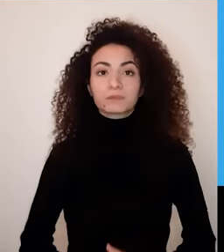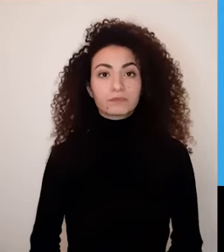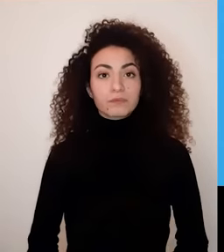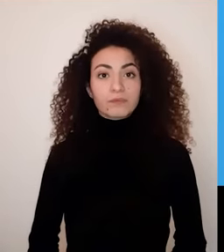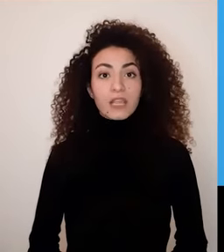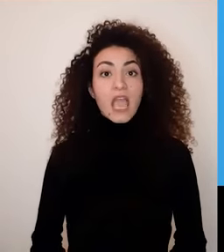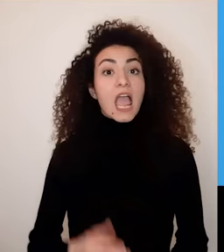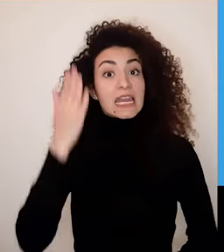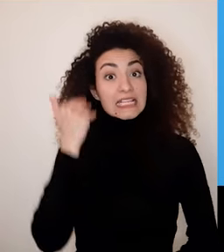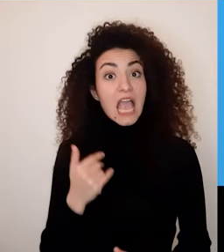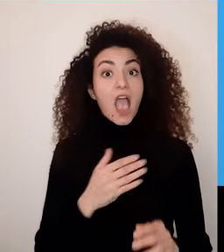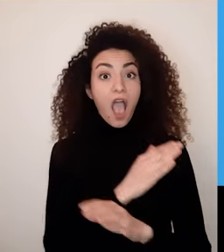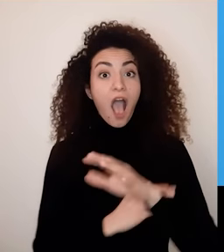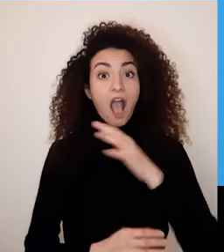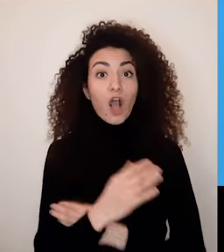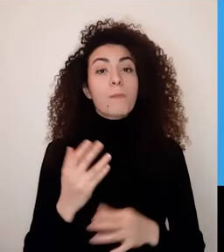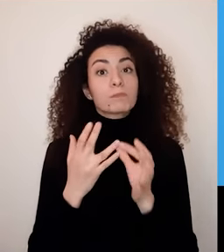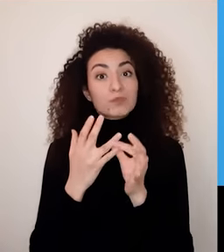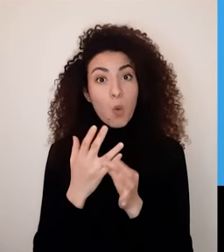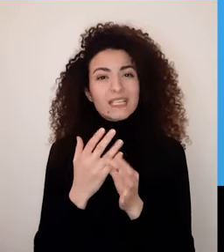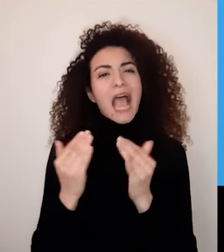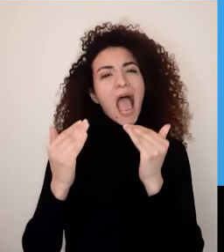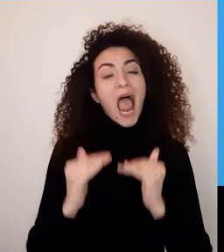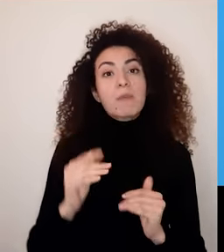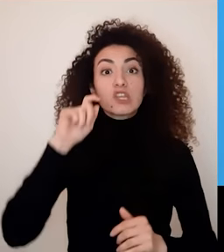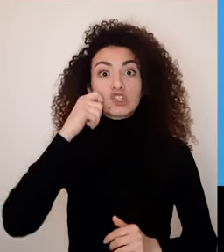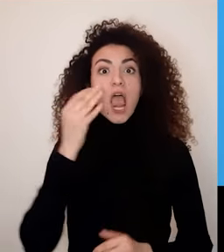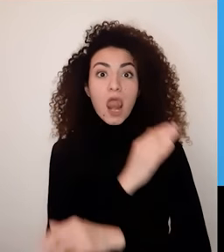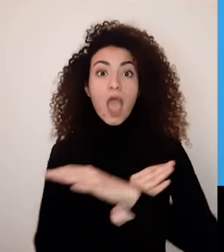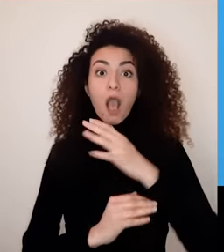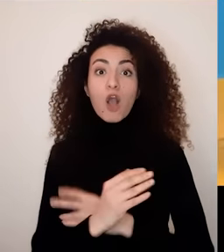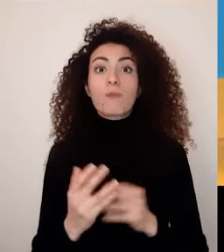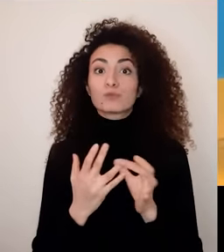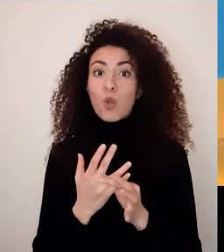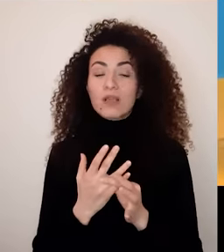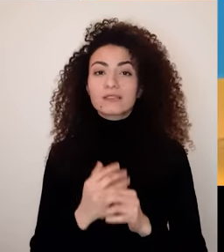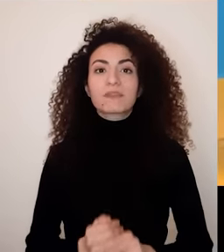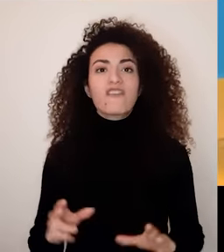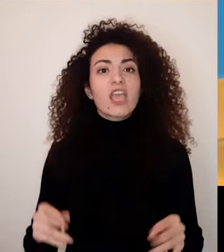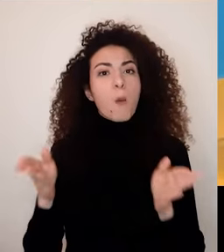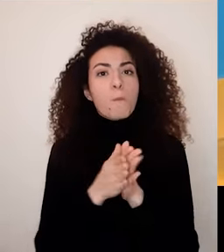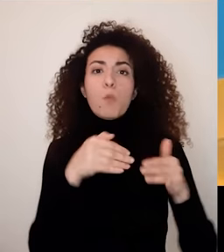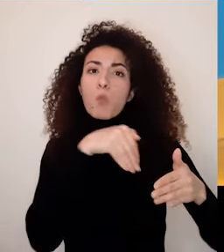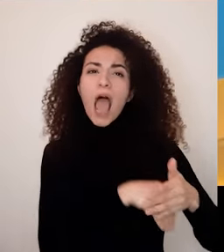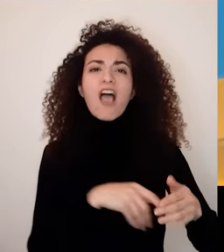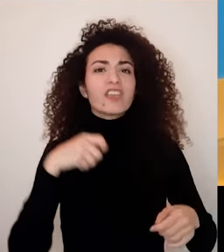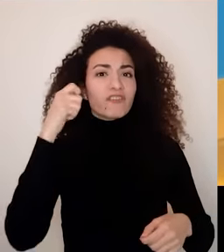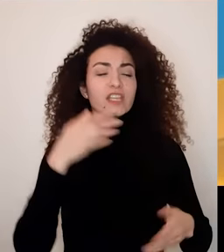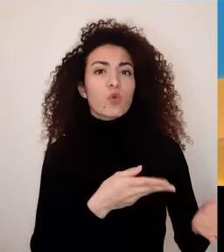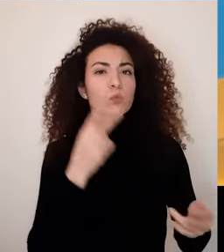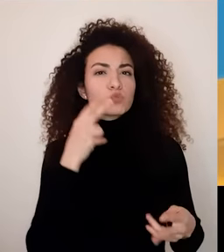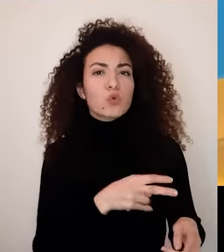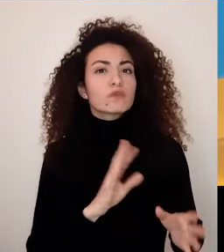المعدة الإعاقة ونسبة النساء المتزوجين أقل من نسبة رجال دوي الإعاقة بدعوك لمشاهدة وثائقي من